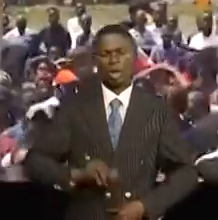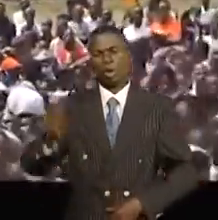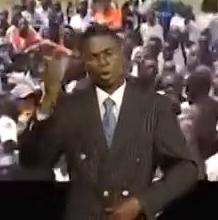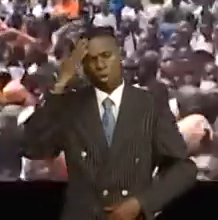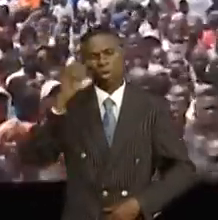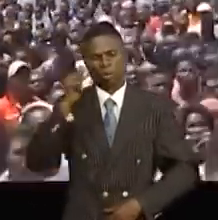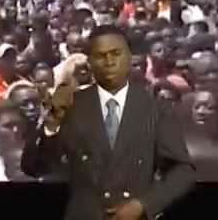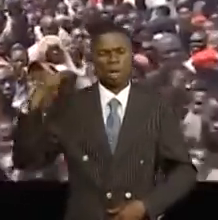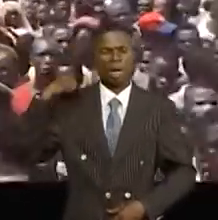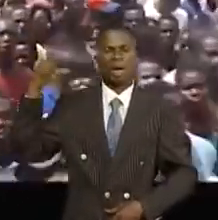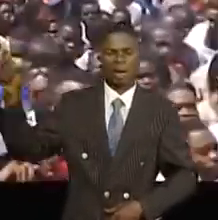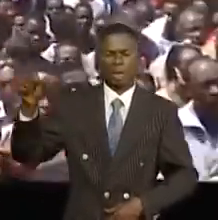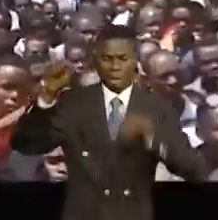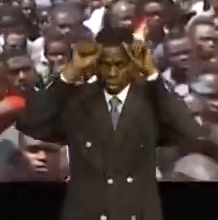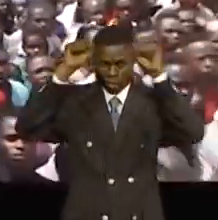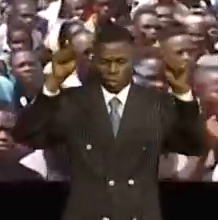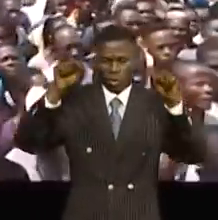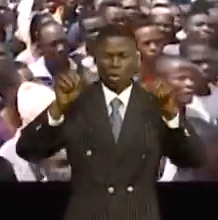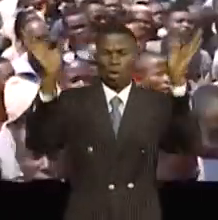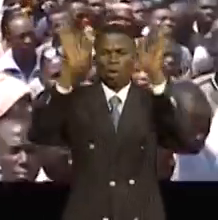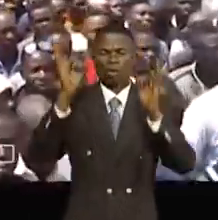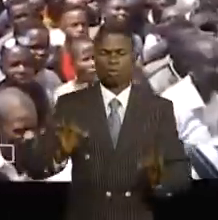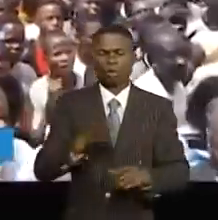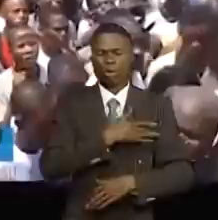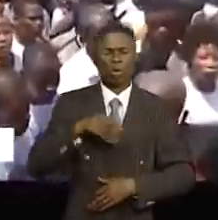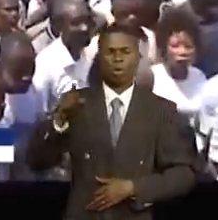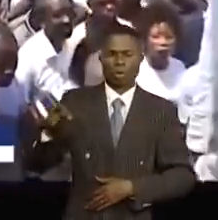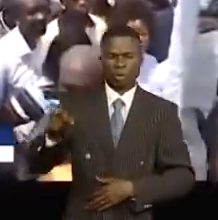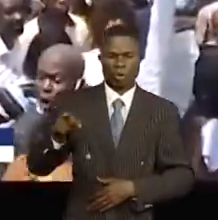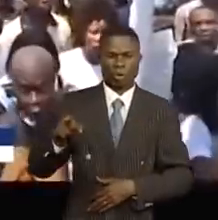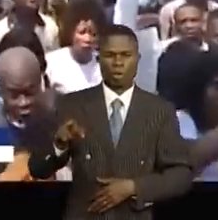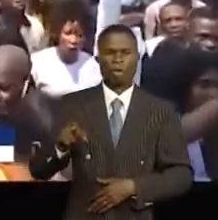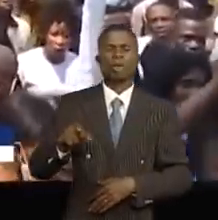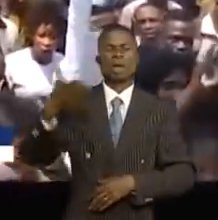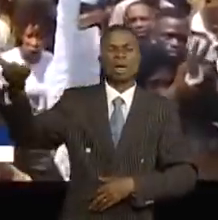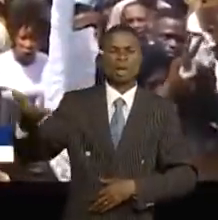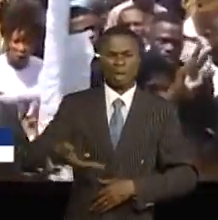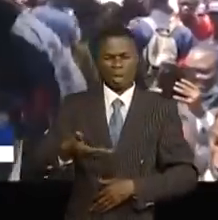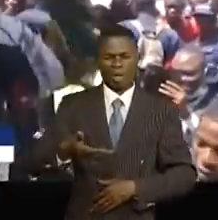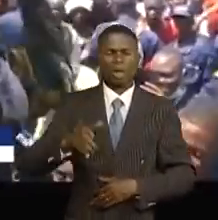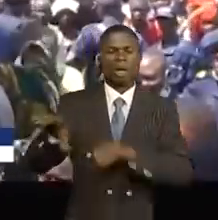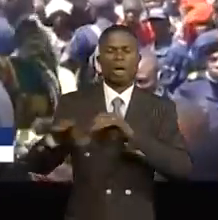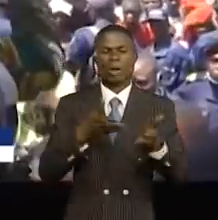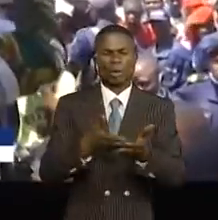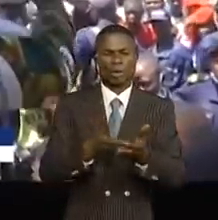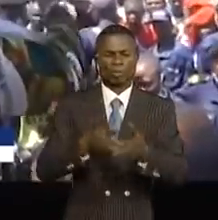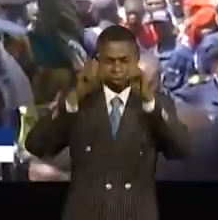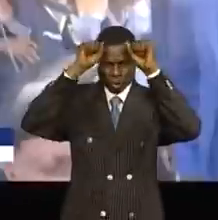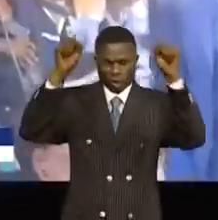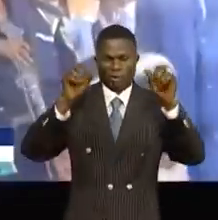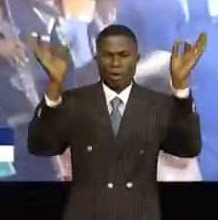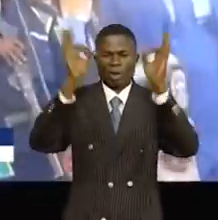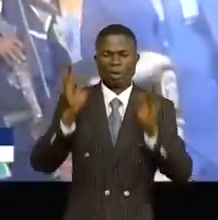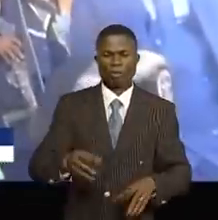pas, André Mouchongo est président de la fondation qui porte son nom et fut accueilli pour la circonstance par le président de la